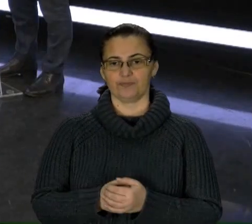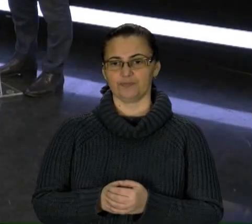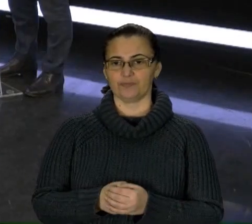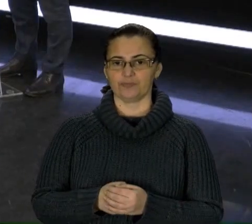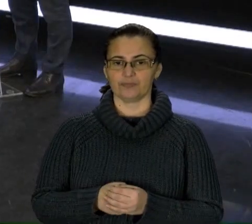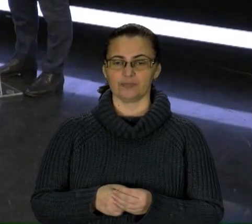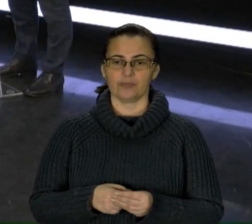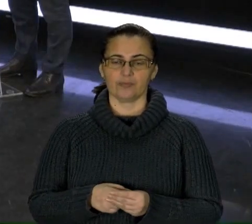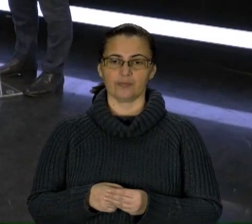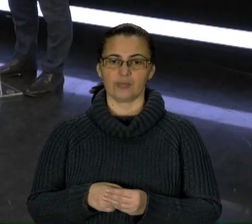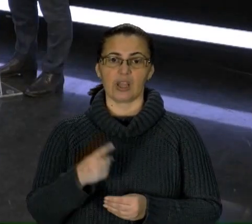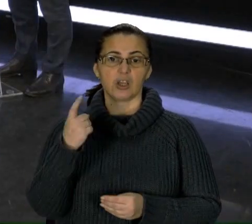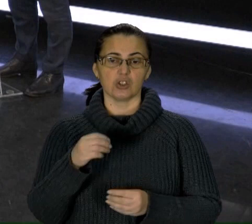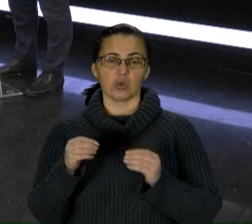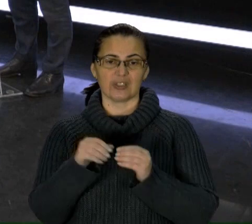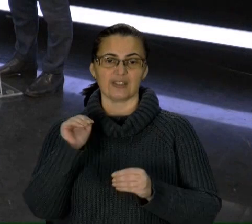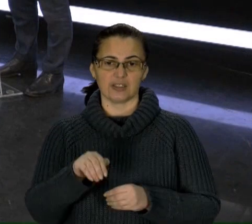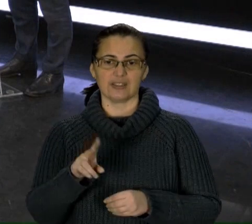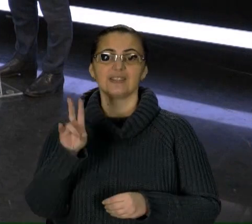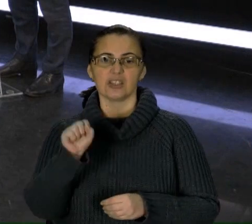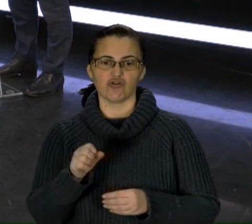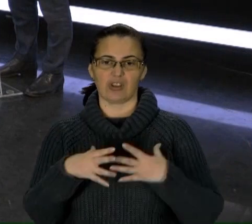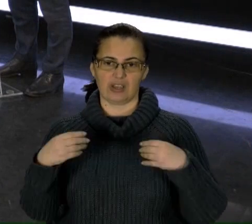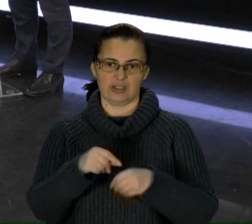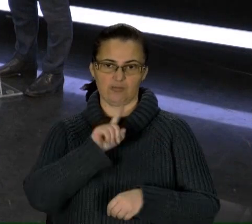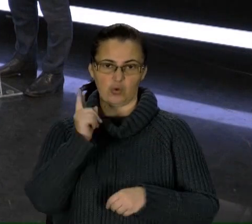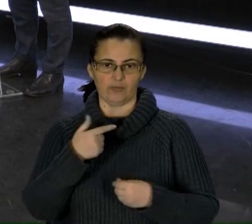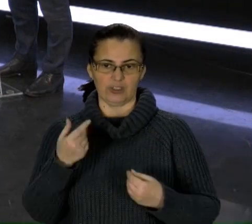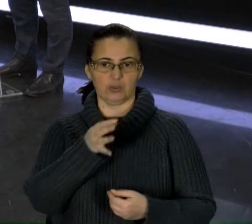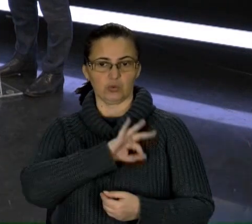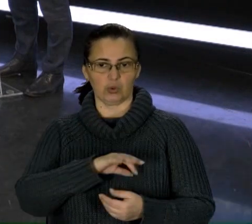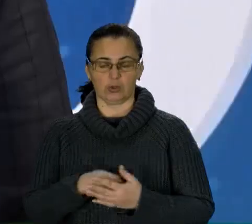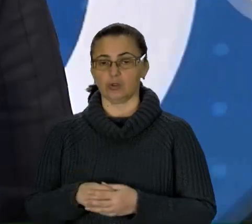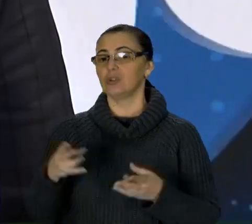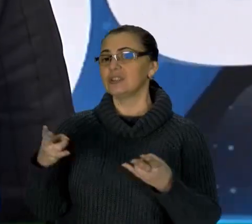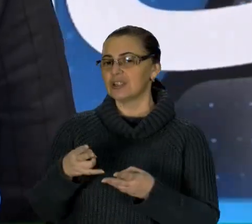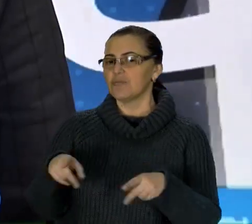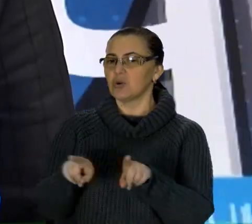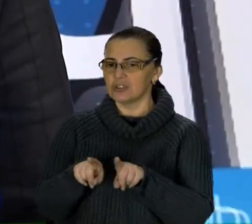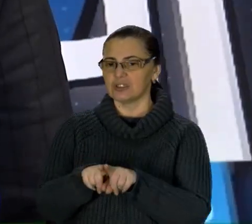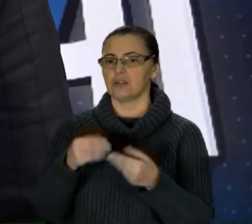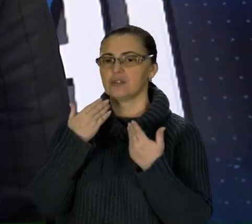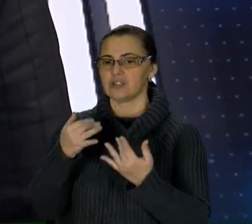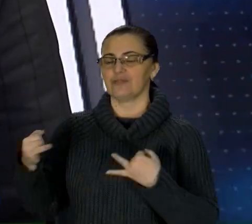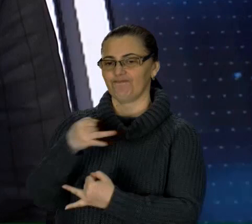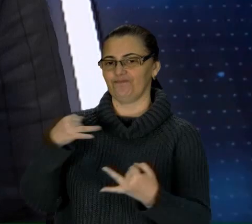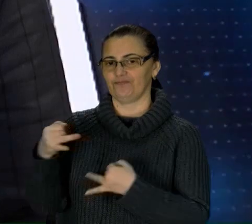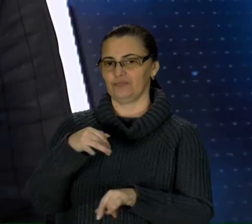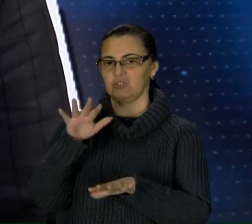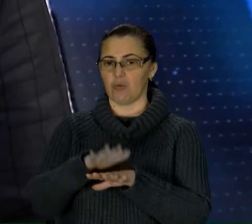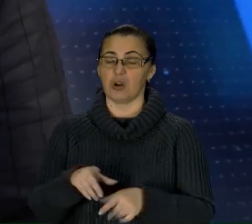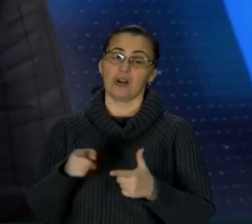Максимум. Але цей показник постійно піднімається, тому, знову таки, треба питатися в банку. Звертатися або самому слідкувати за